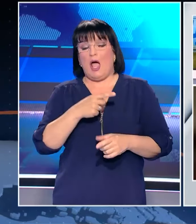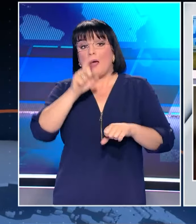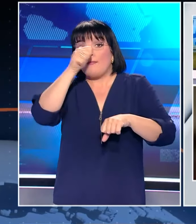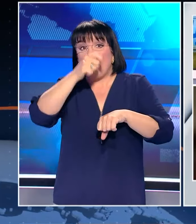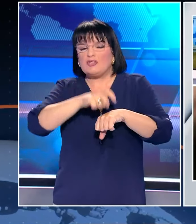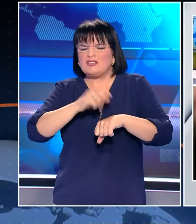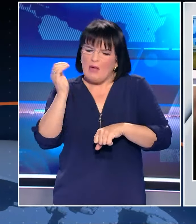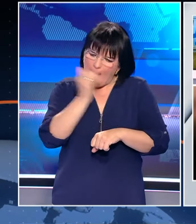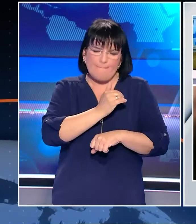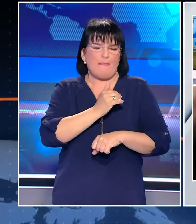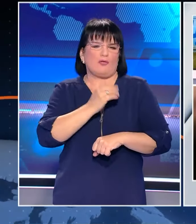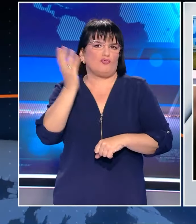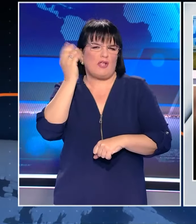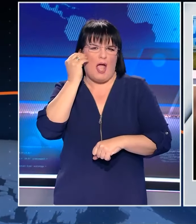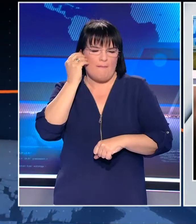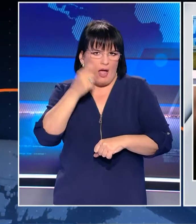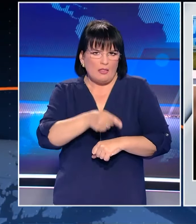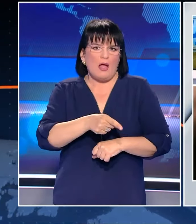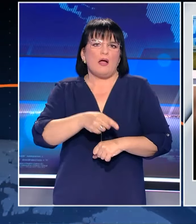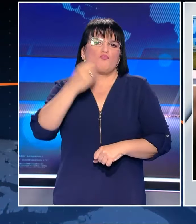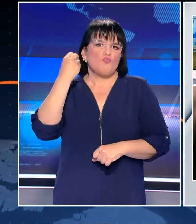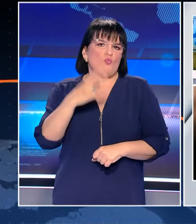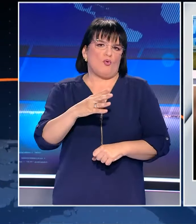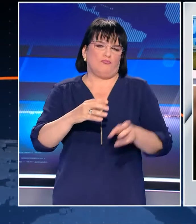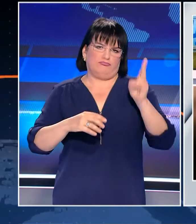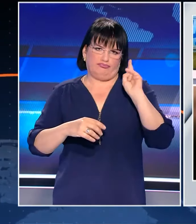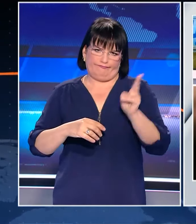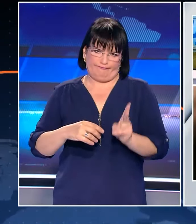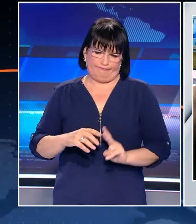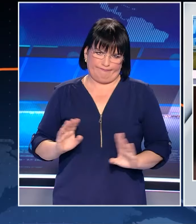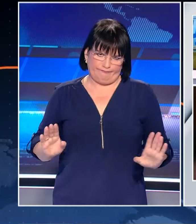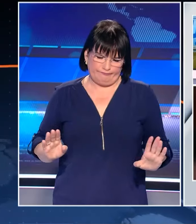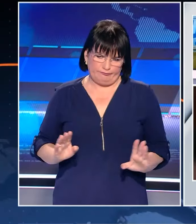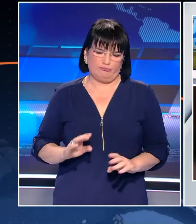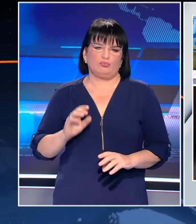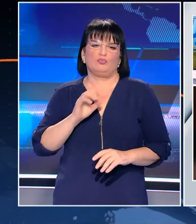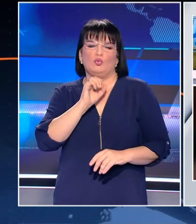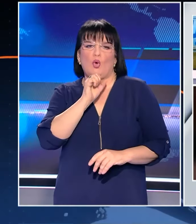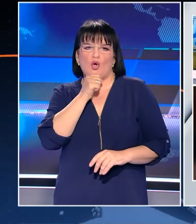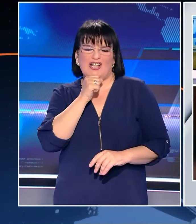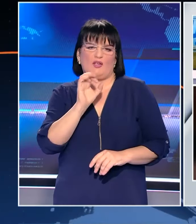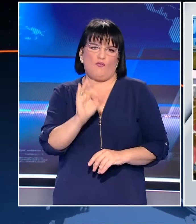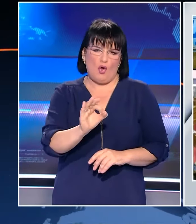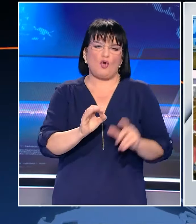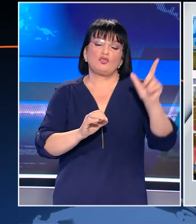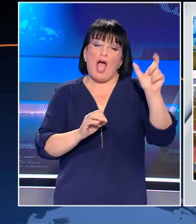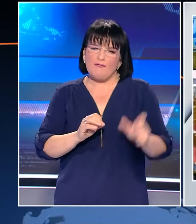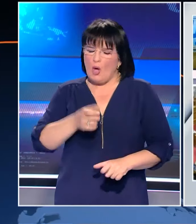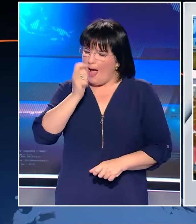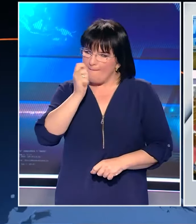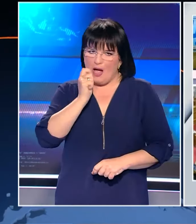αμέσως αυτή την ενέργεια του Κωνσταντίνου Φλώρου. Ήταν μια ενέργεια